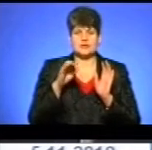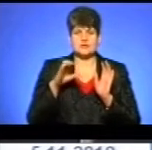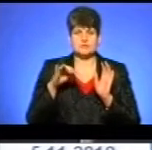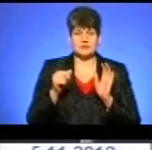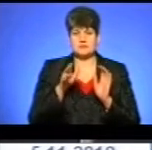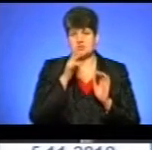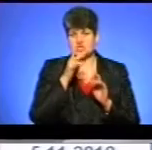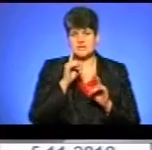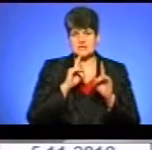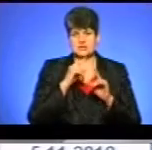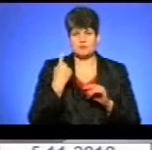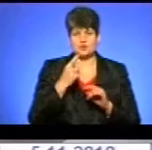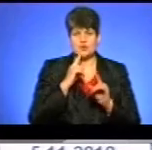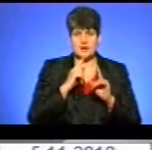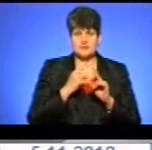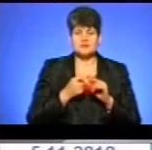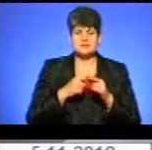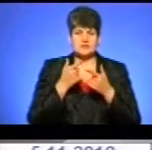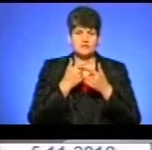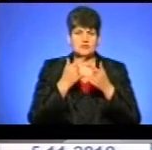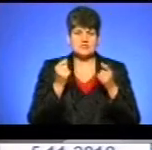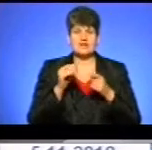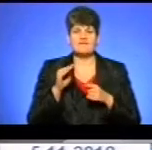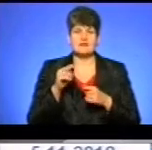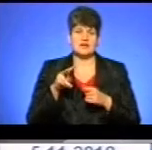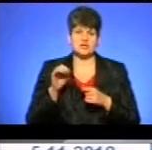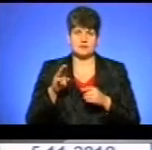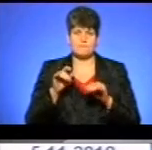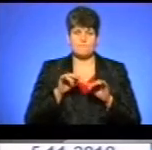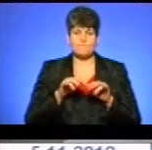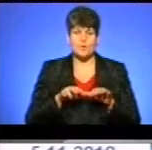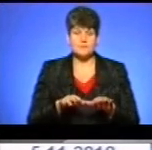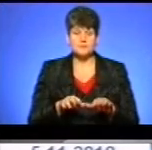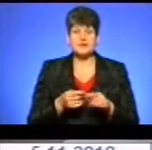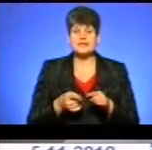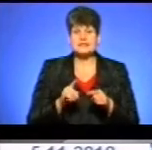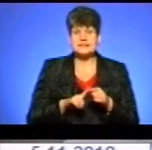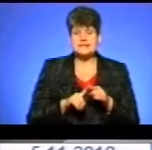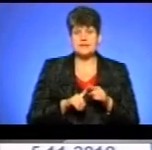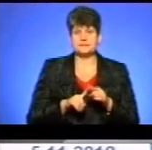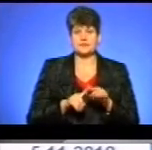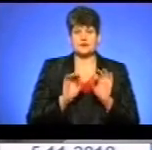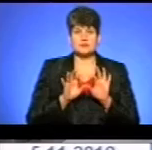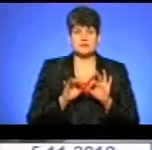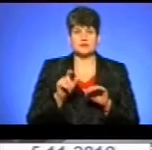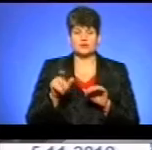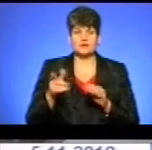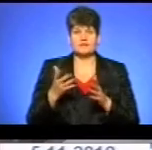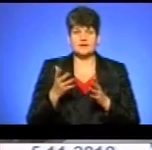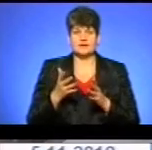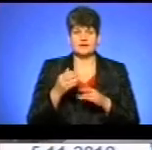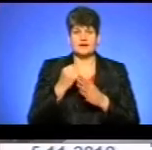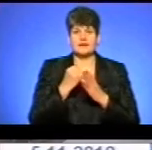обласної ради. «Це такий інформаційний флешмоб. Завдання акції – це сказати людям, які канали не